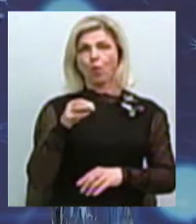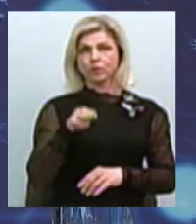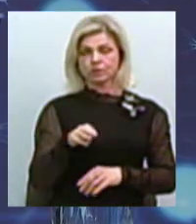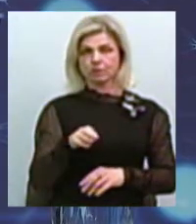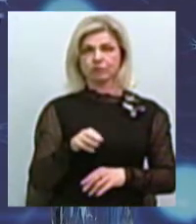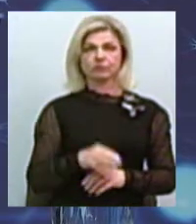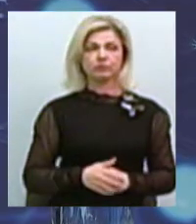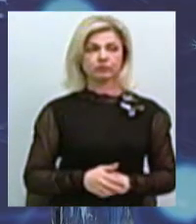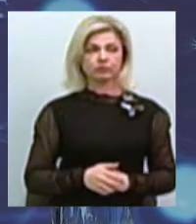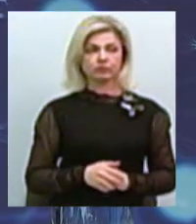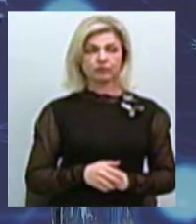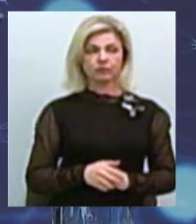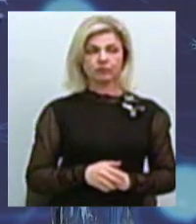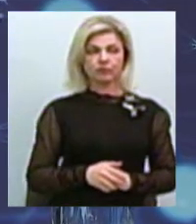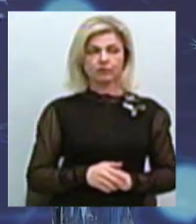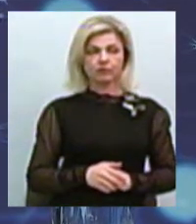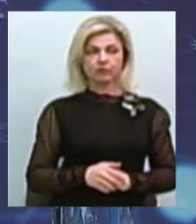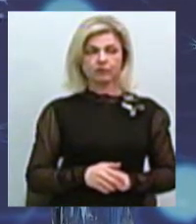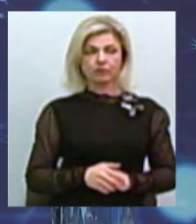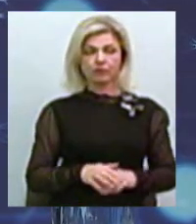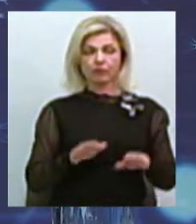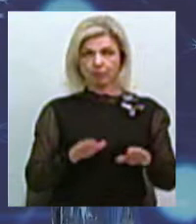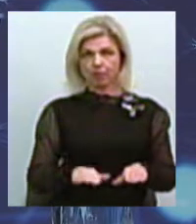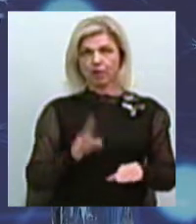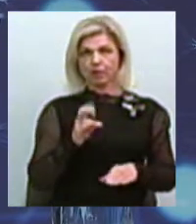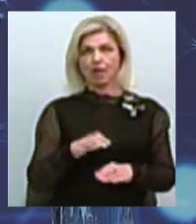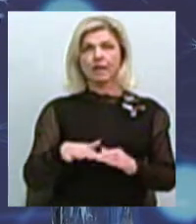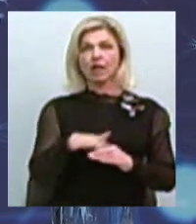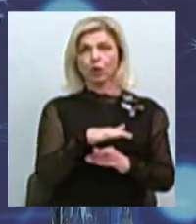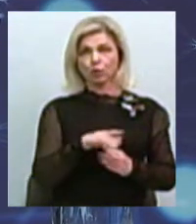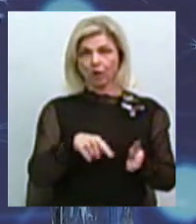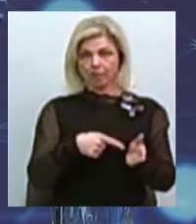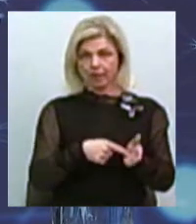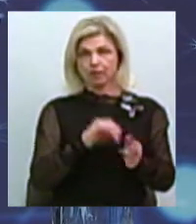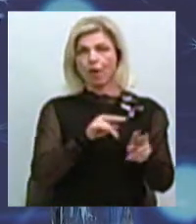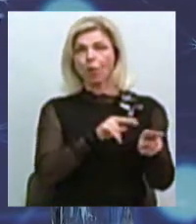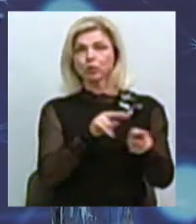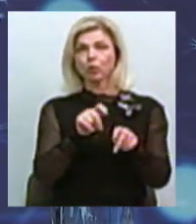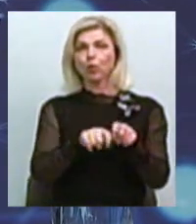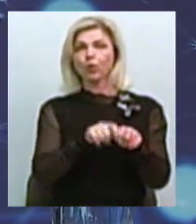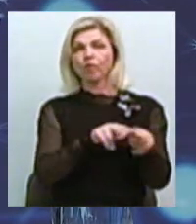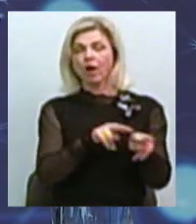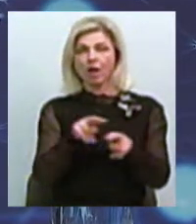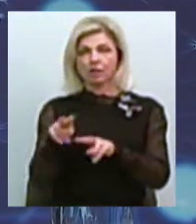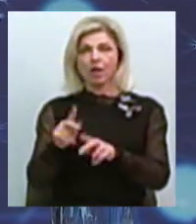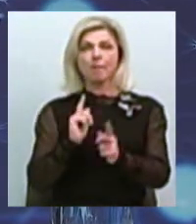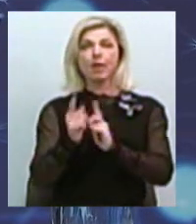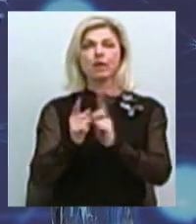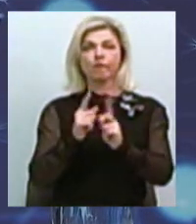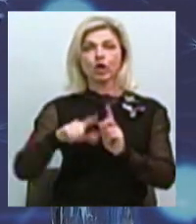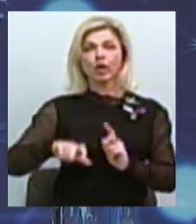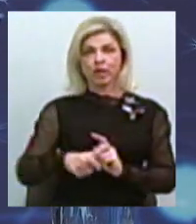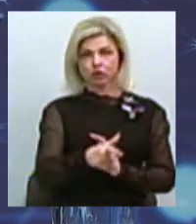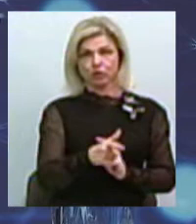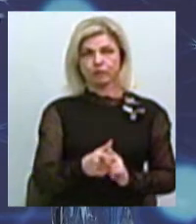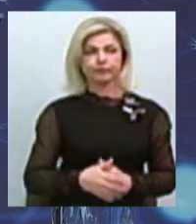дійсно вони дислокувалися на території нашого сучасного території міста і контролювали переправу через річку Інгу. Тобто